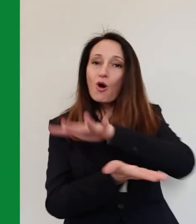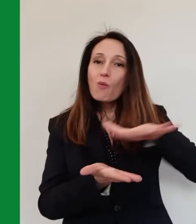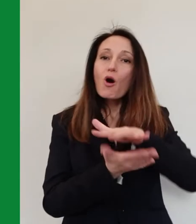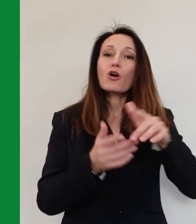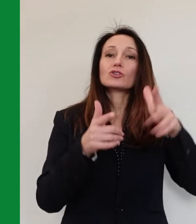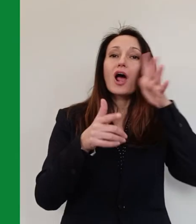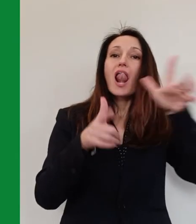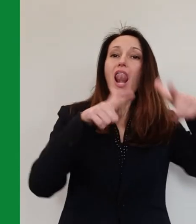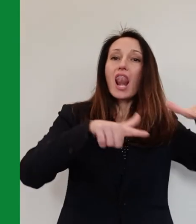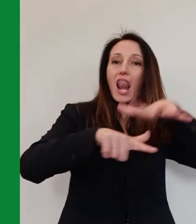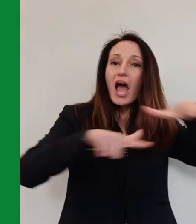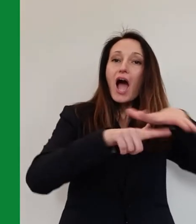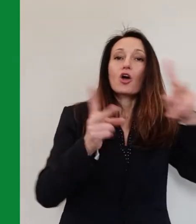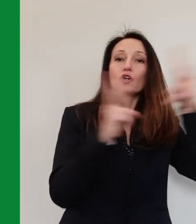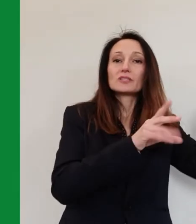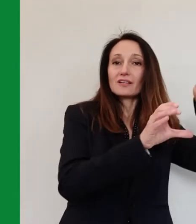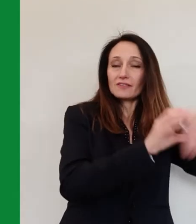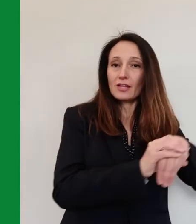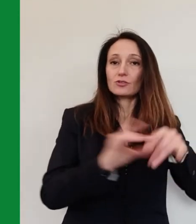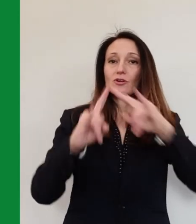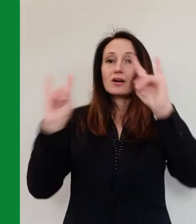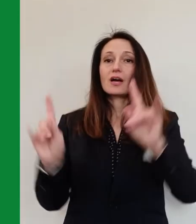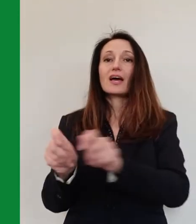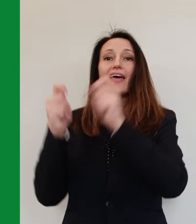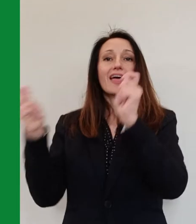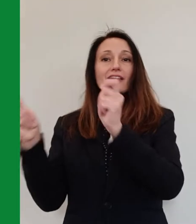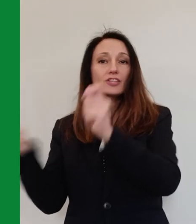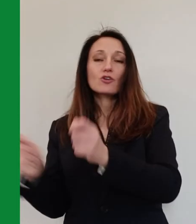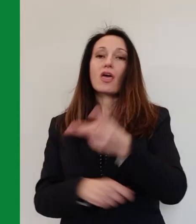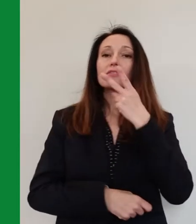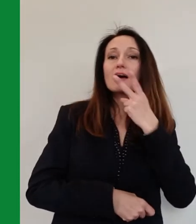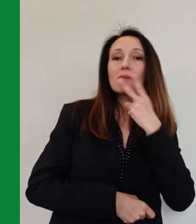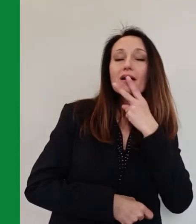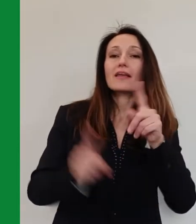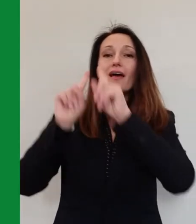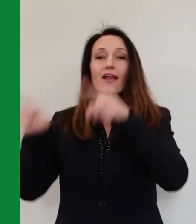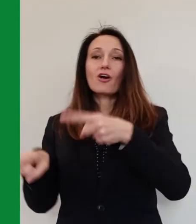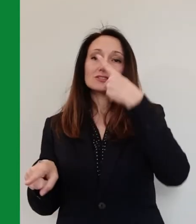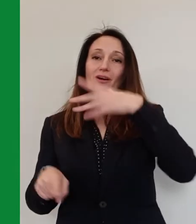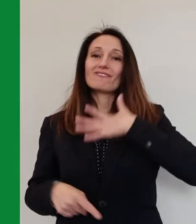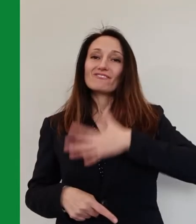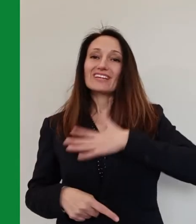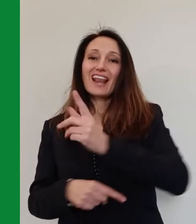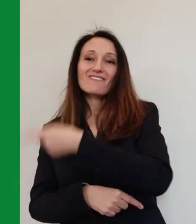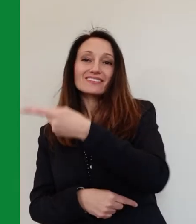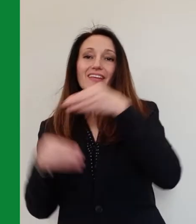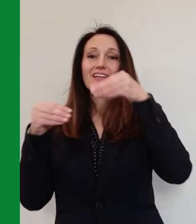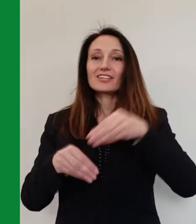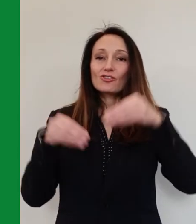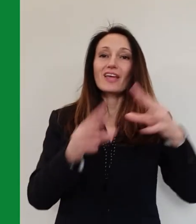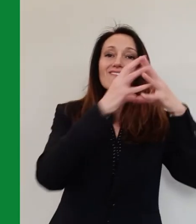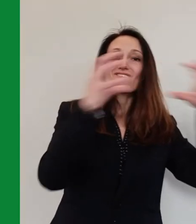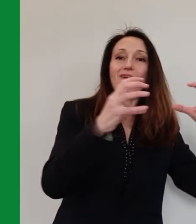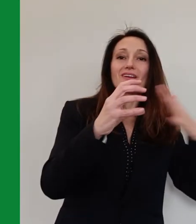le edicole e le tabaccherie, lavanderie, tintorie e lavanderie industriali, i servizi di pompe